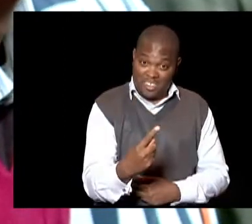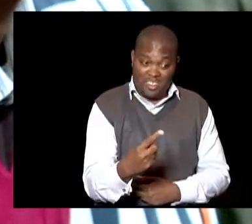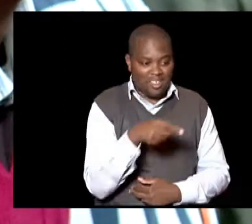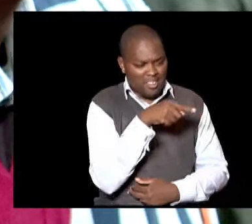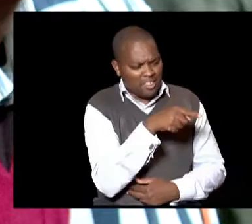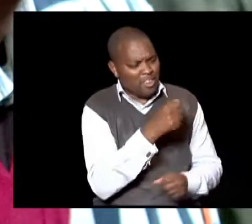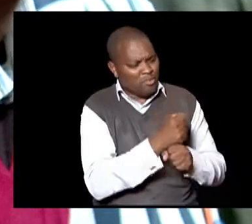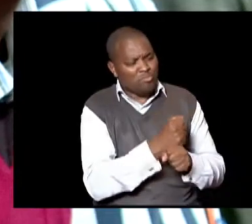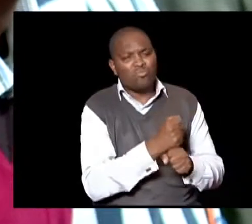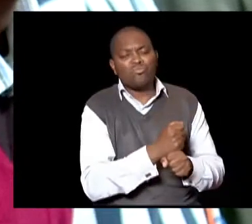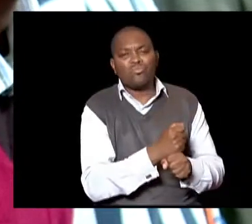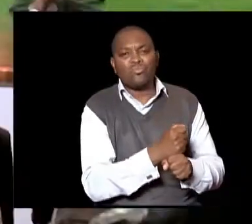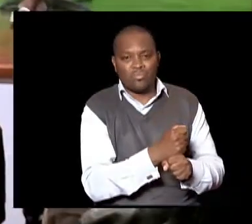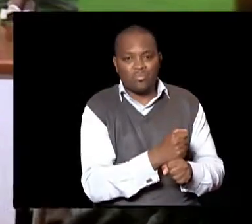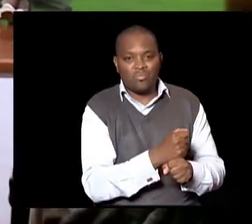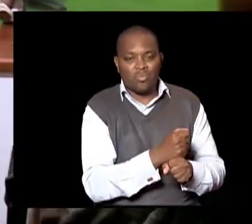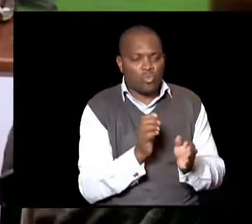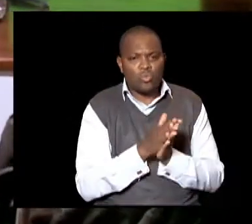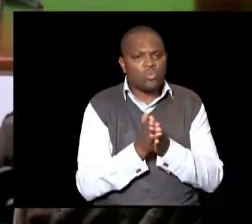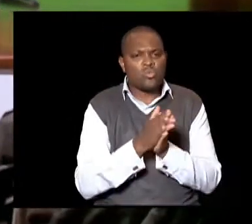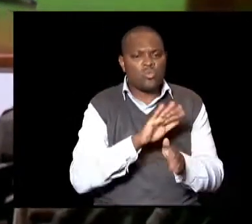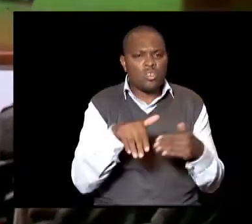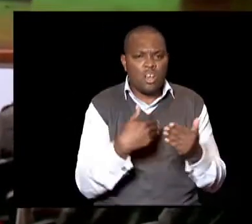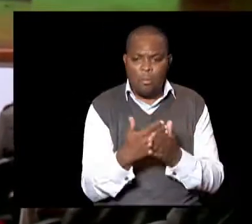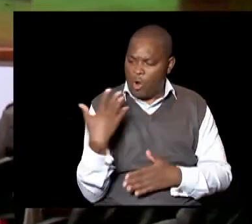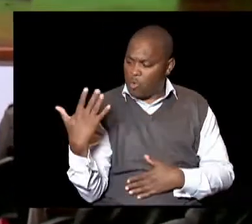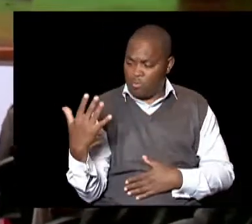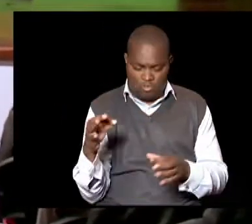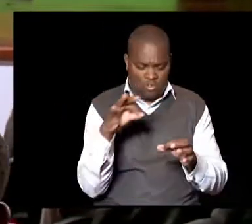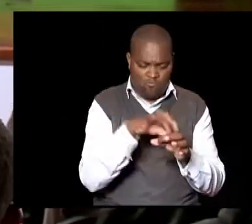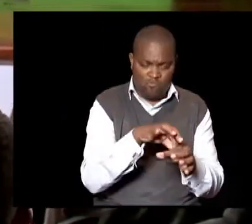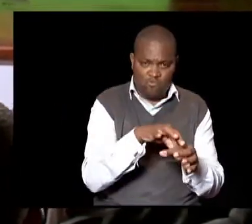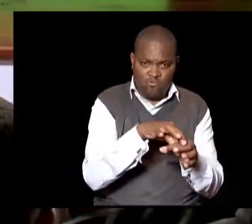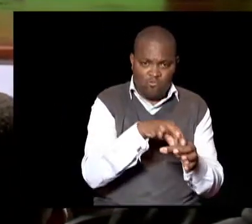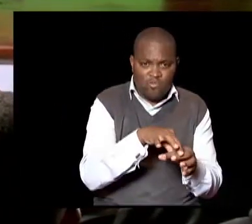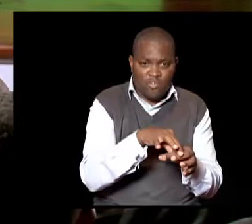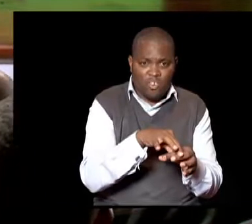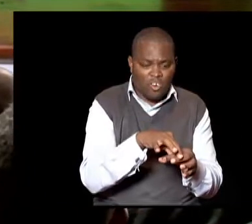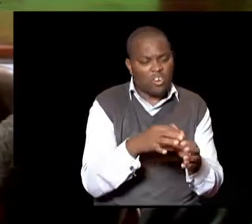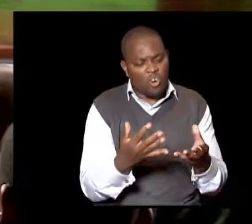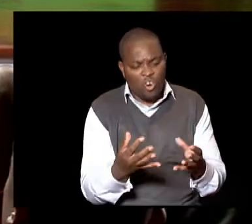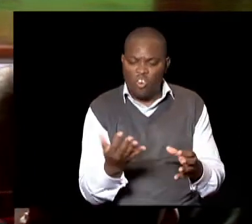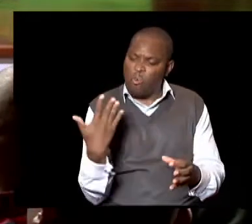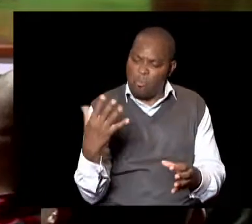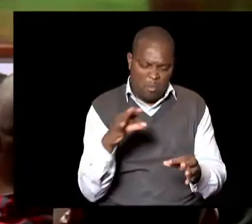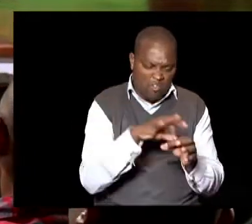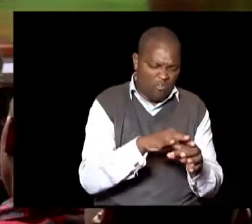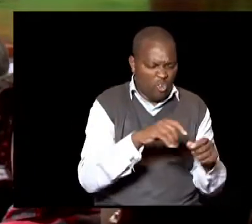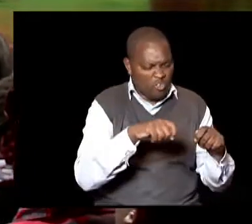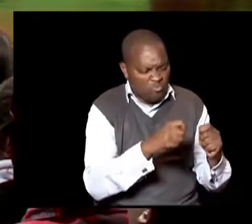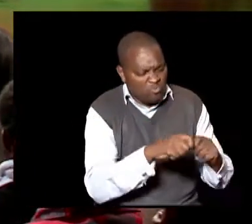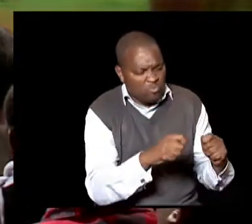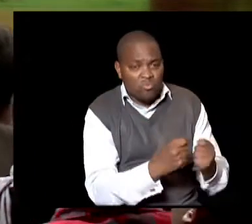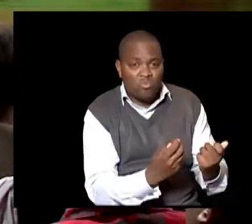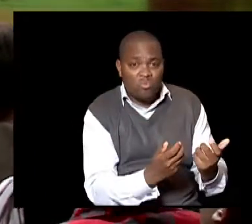Asa au na fanya vile situ Ataka siniyo So hile suria Ballot papers Sijui kura imearibika